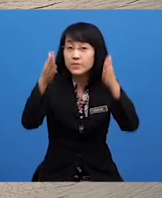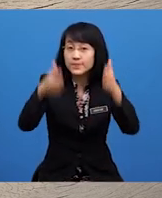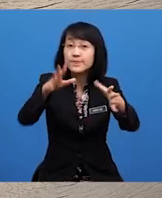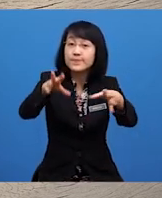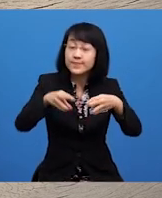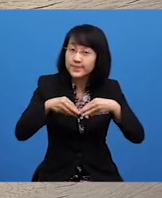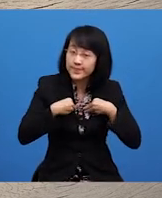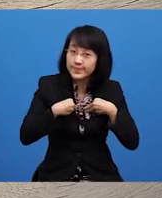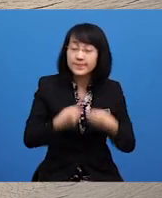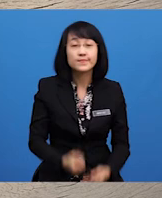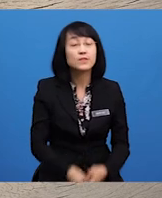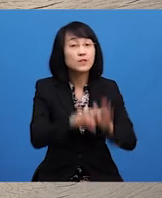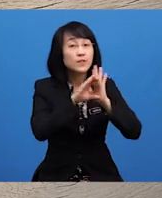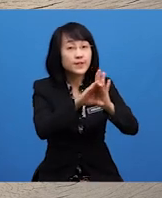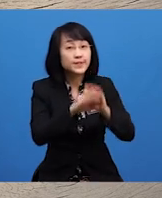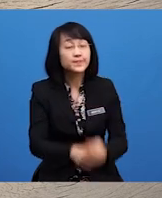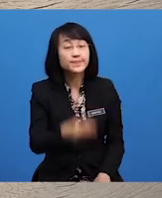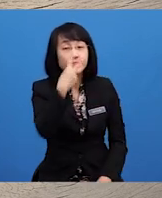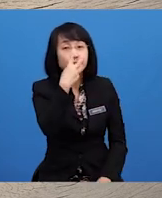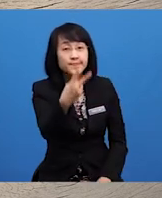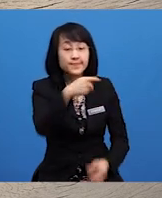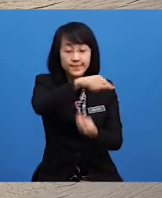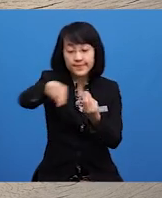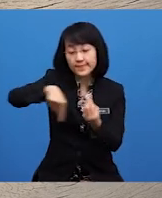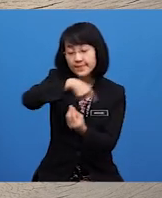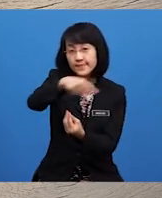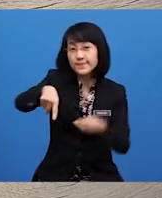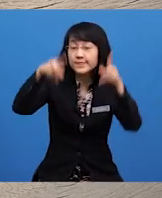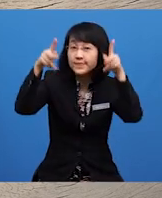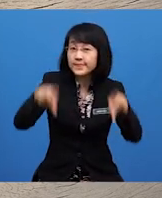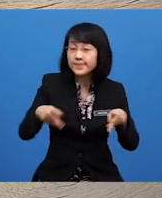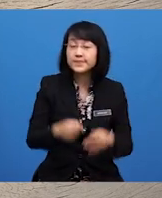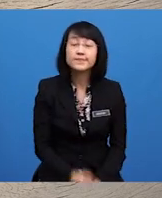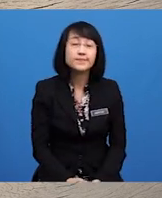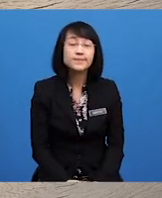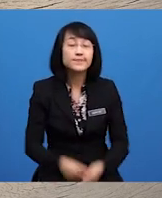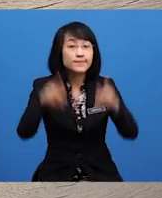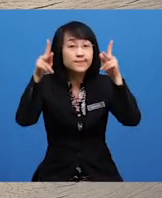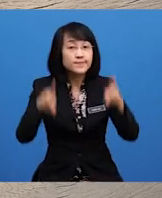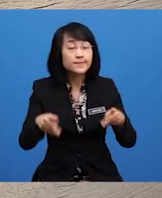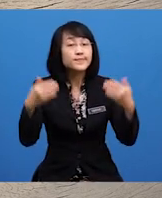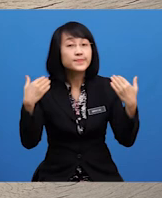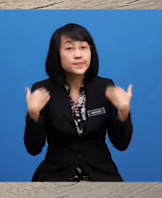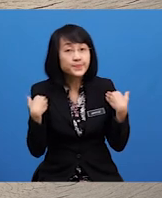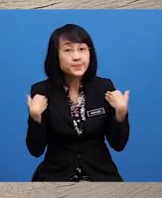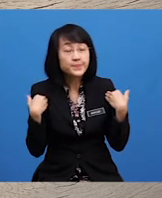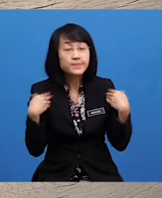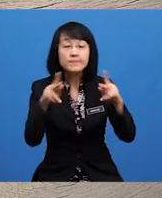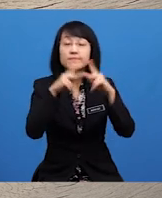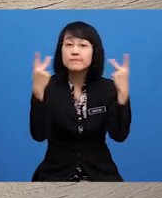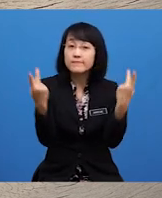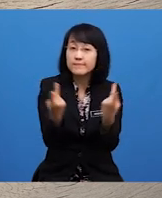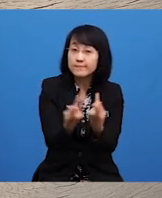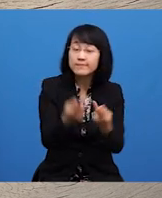Contoh Lihat di sekeliling pelajar Pelajar mempunyai keluarga